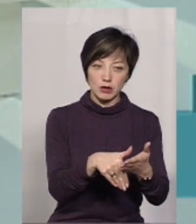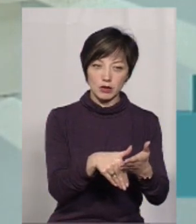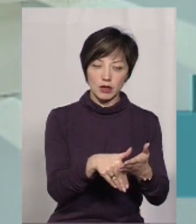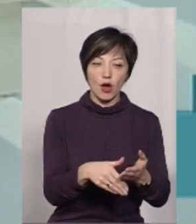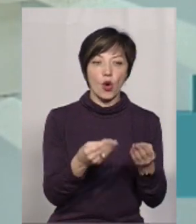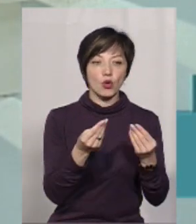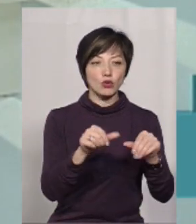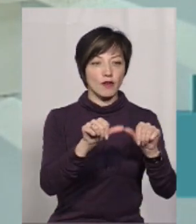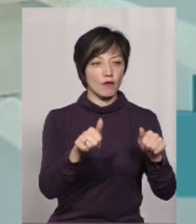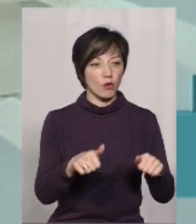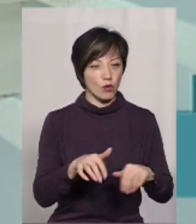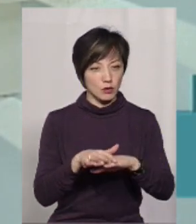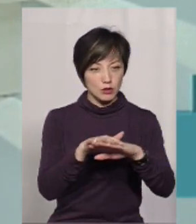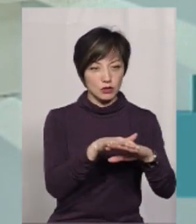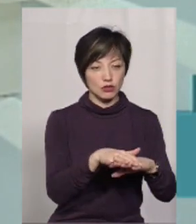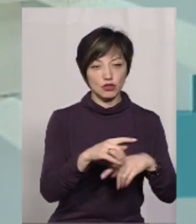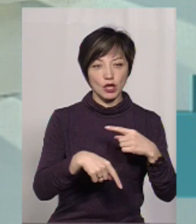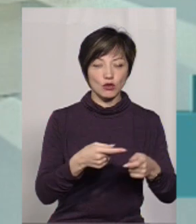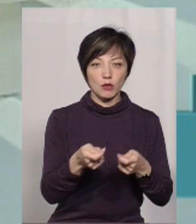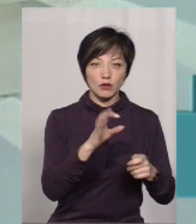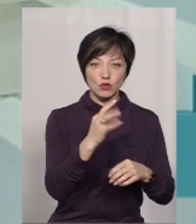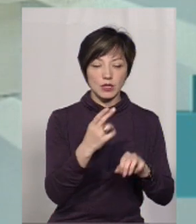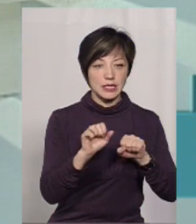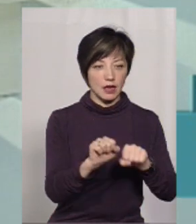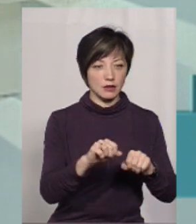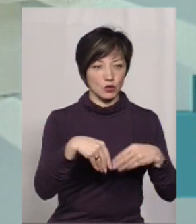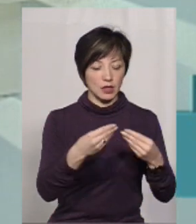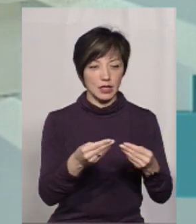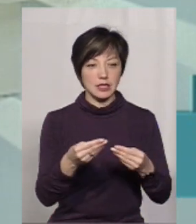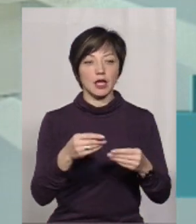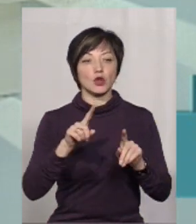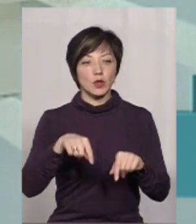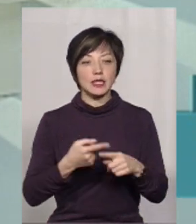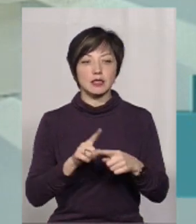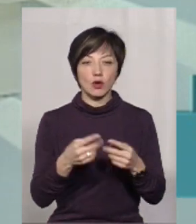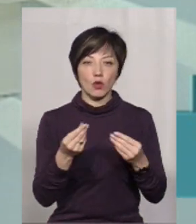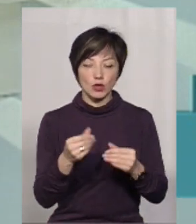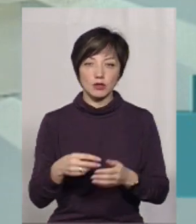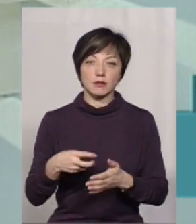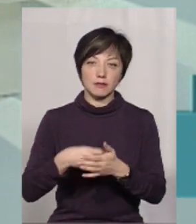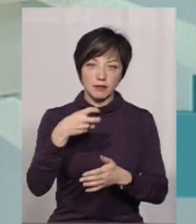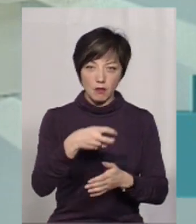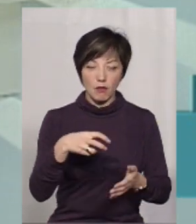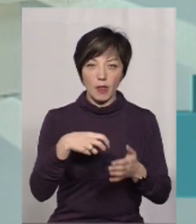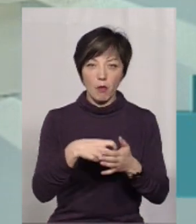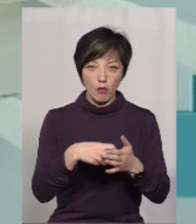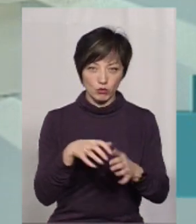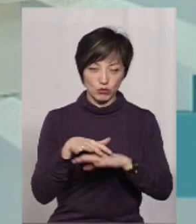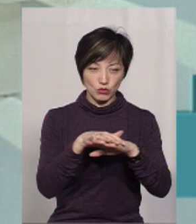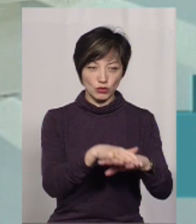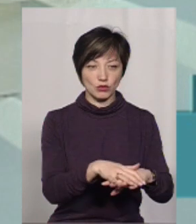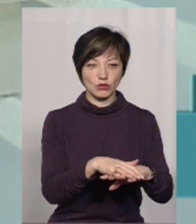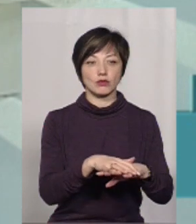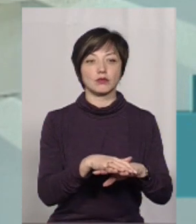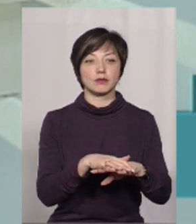в грошовій формі, через управління соцзахисту надається. І тоді оці кошти приходять саме поштовим переказом